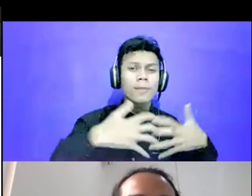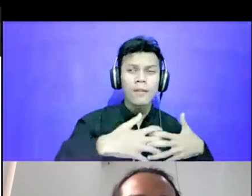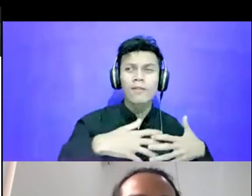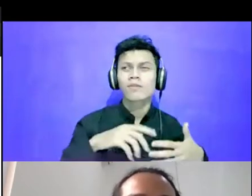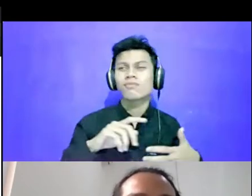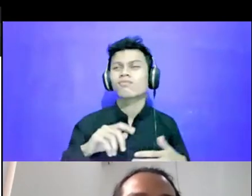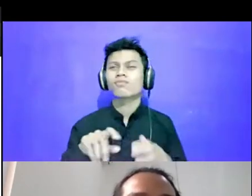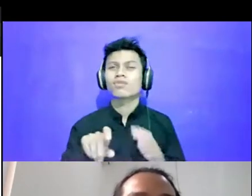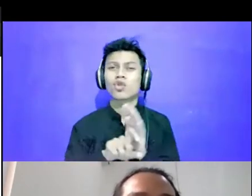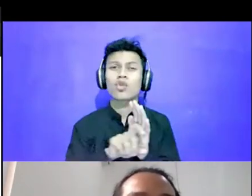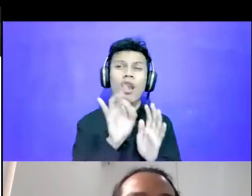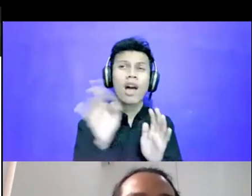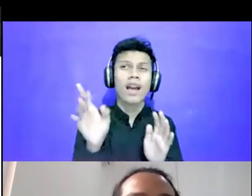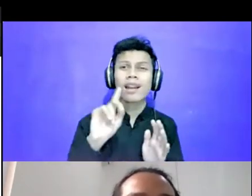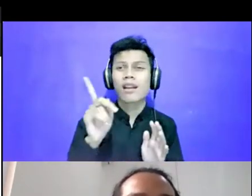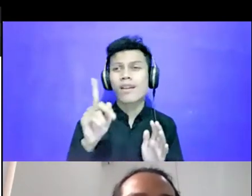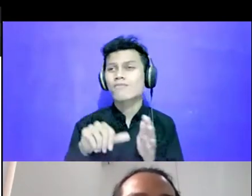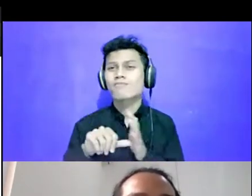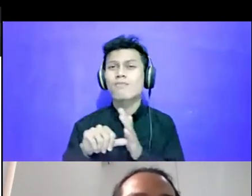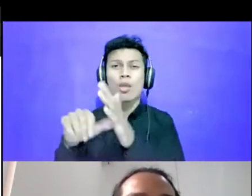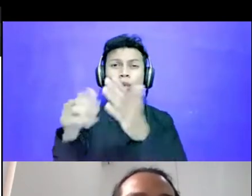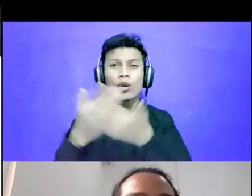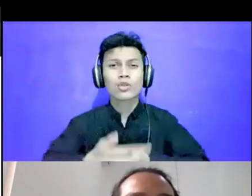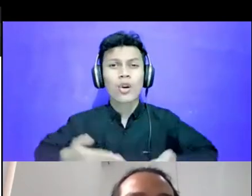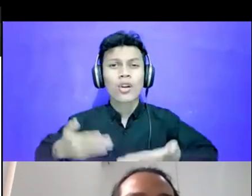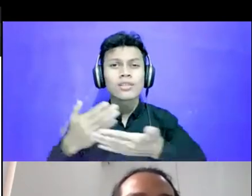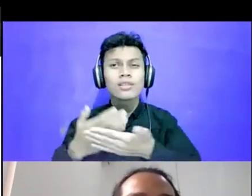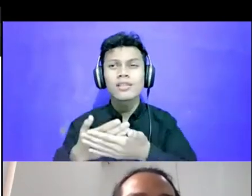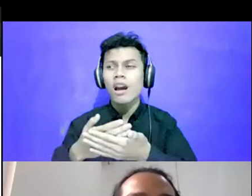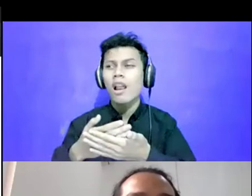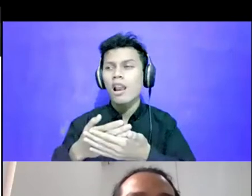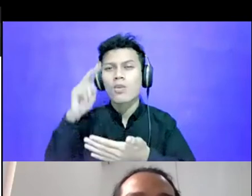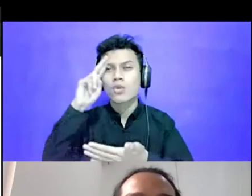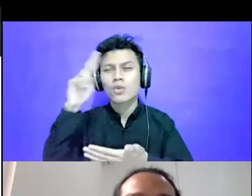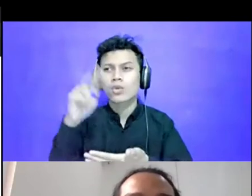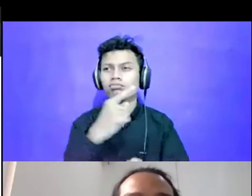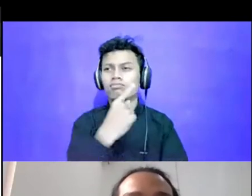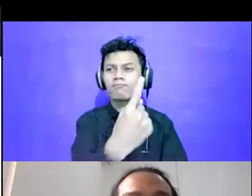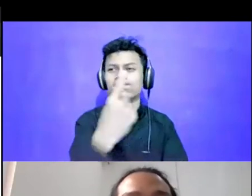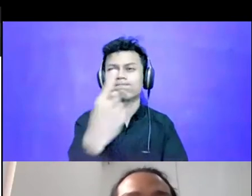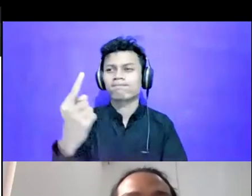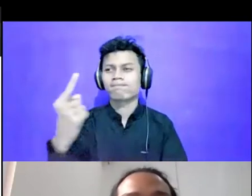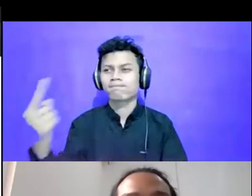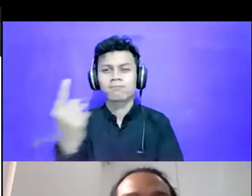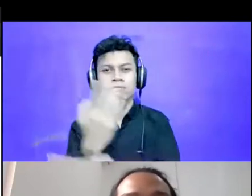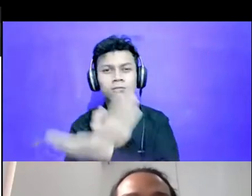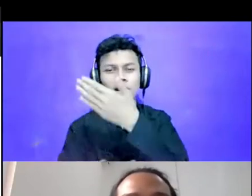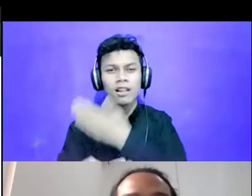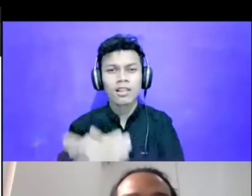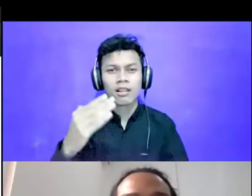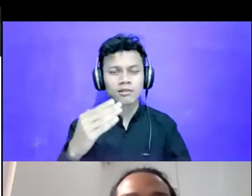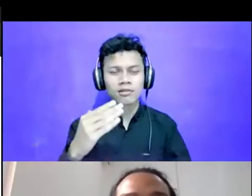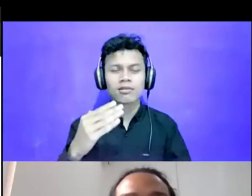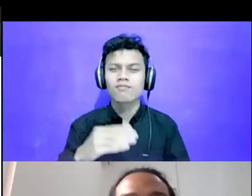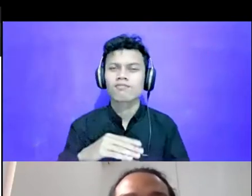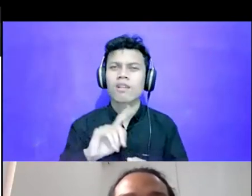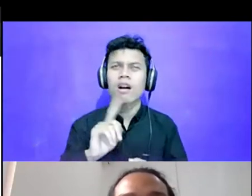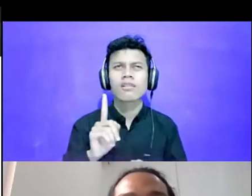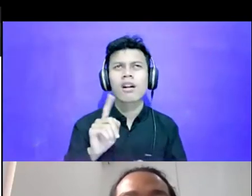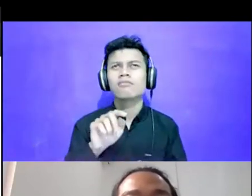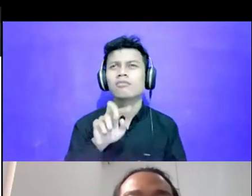bantuan sosial yang direncanakan untuk individu disabilitas, ada 2